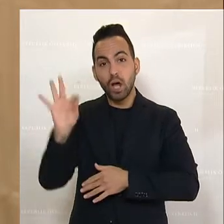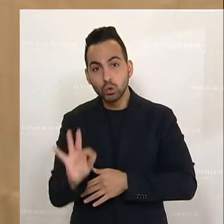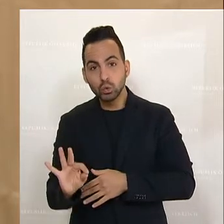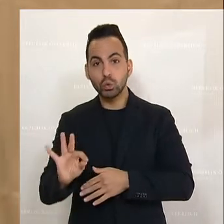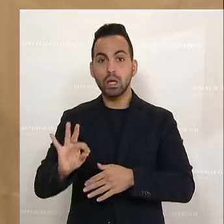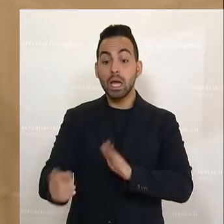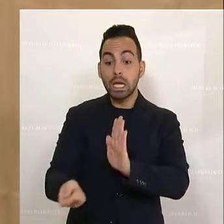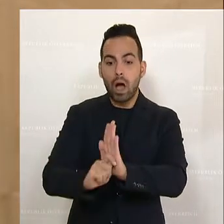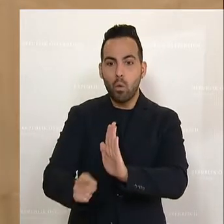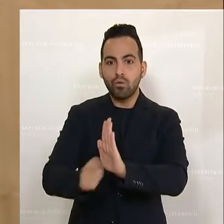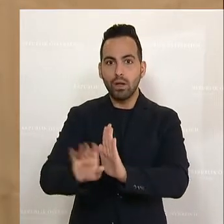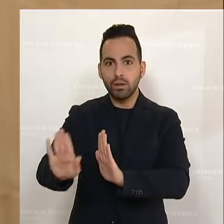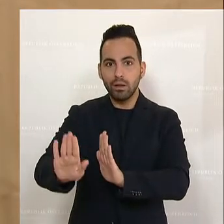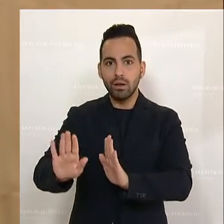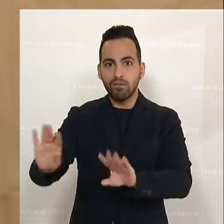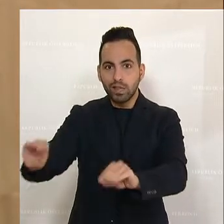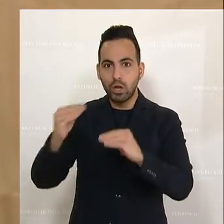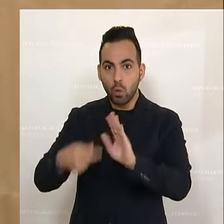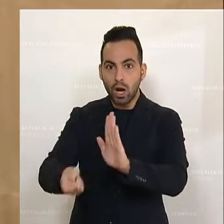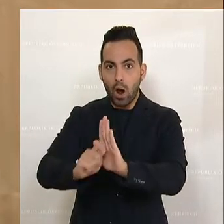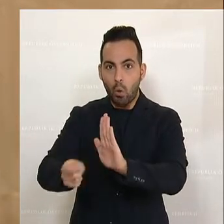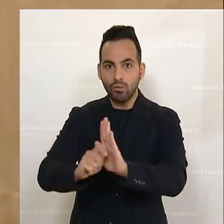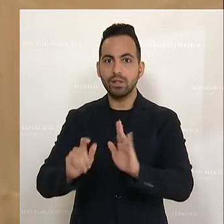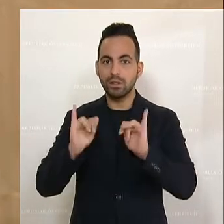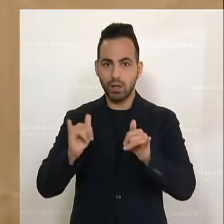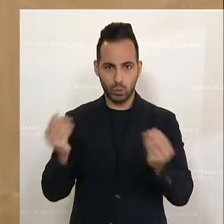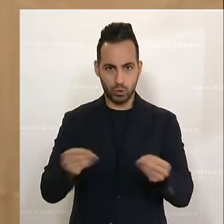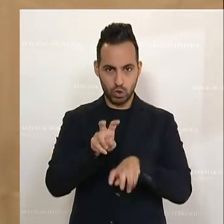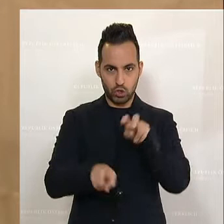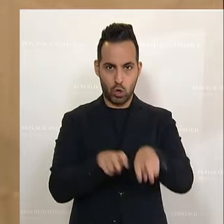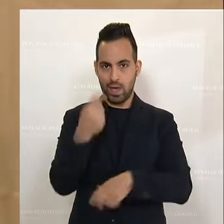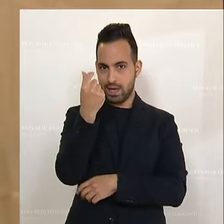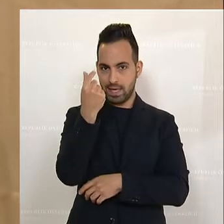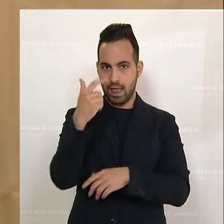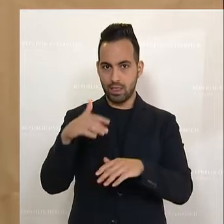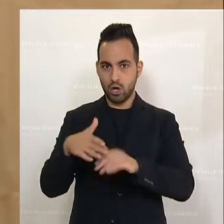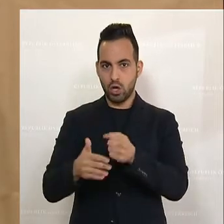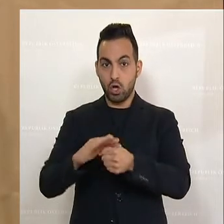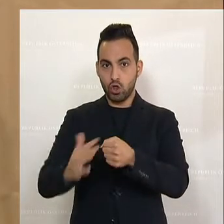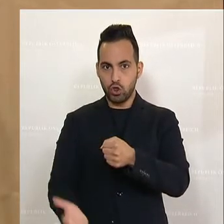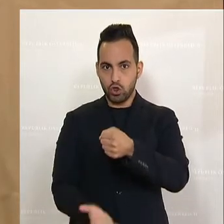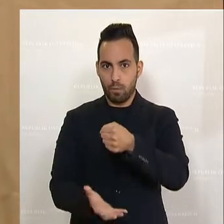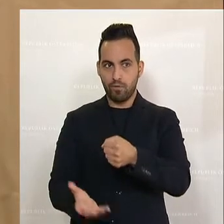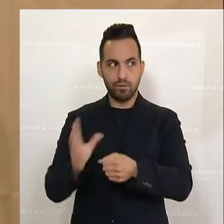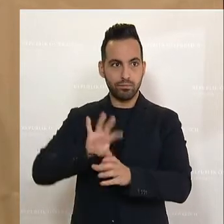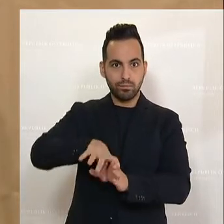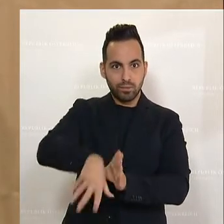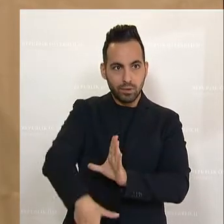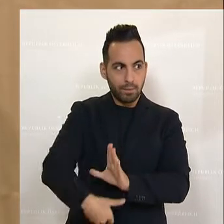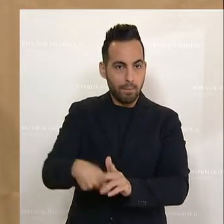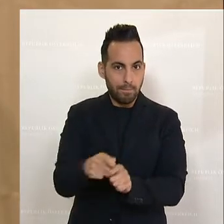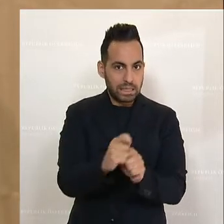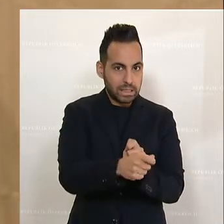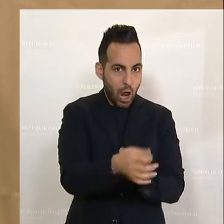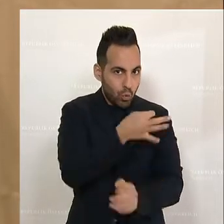zu erkaufen, nicht? Weil tatsächlich ist ja in den Steuergeldtopf gegriffen worden, um damit Umfragen